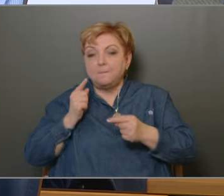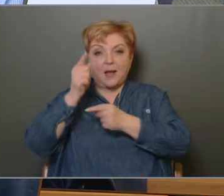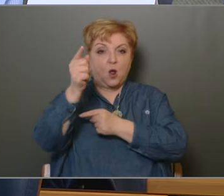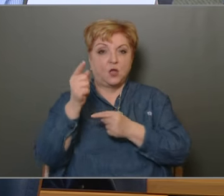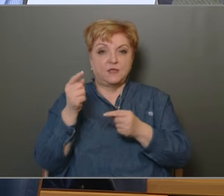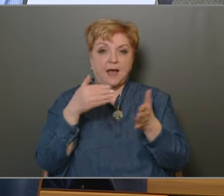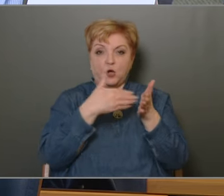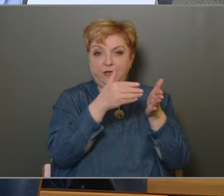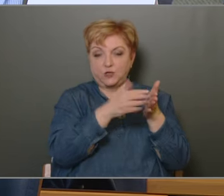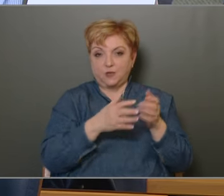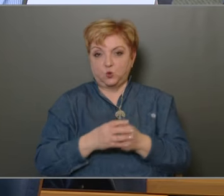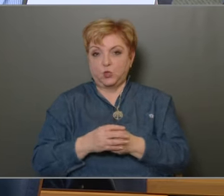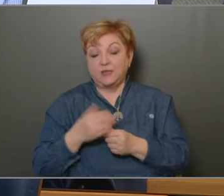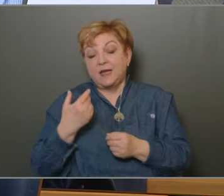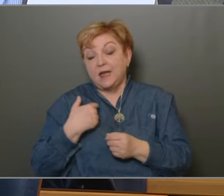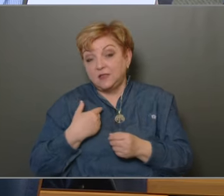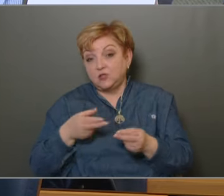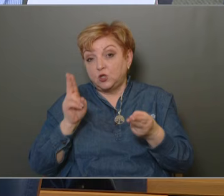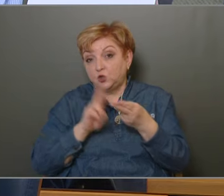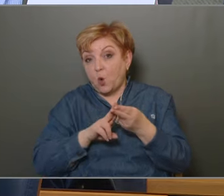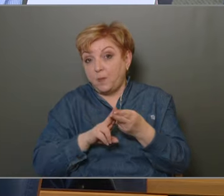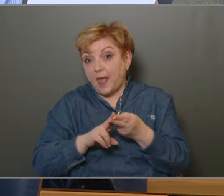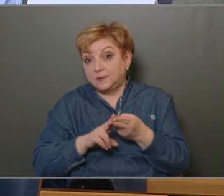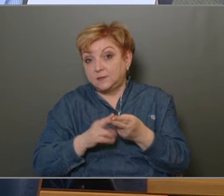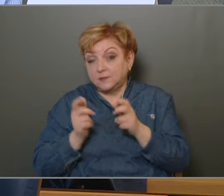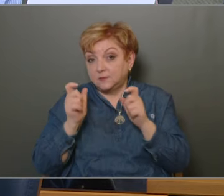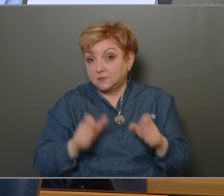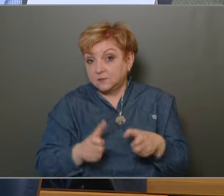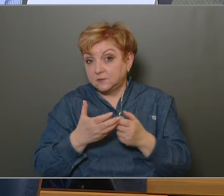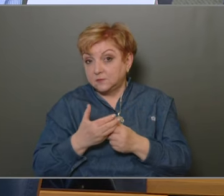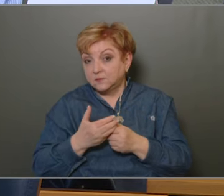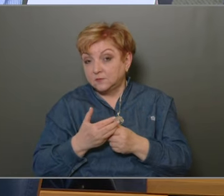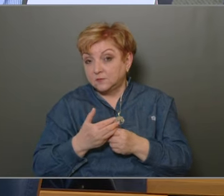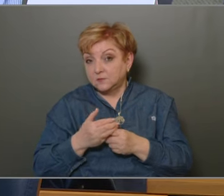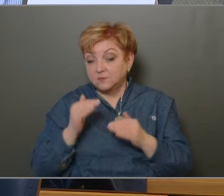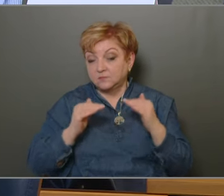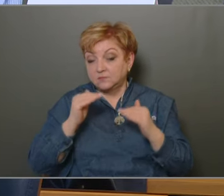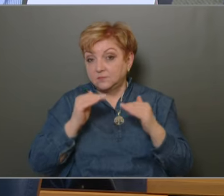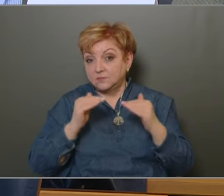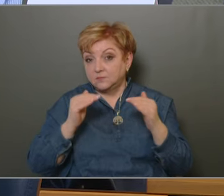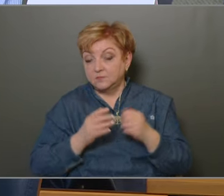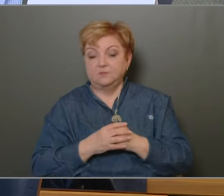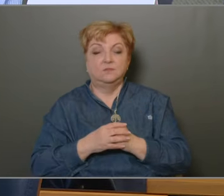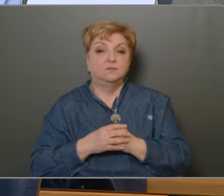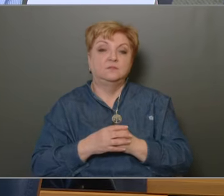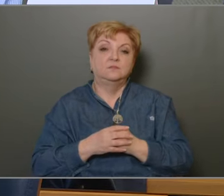kiadásokat. Tehát itt is egy többlet keretkezett, egy szufizites, ez a